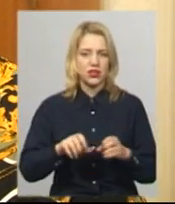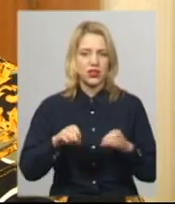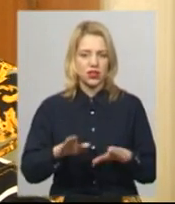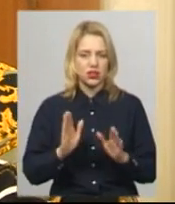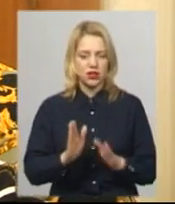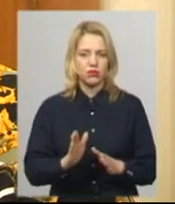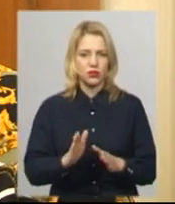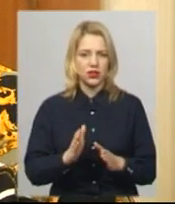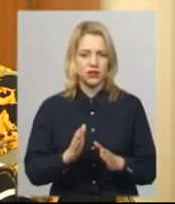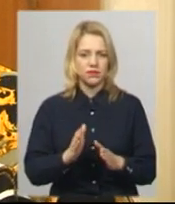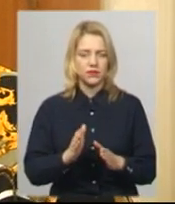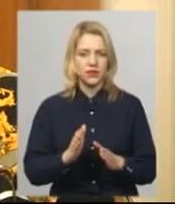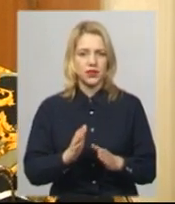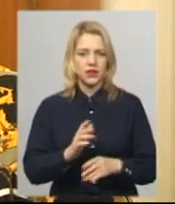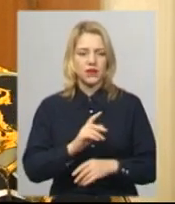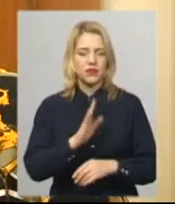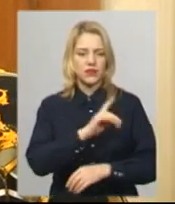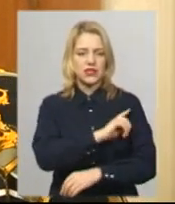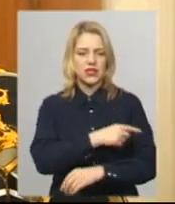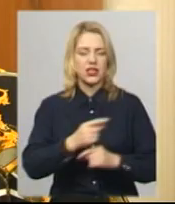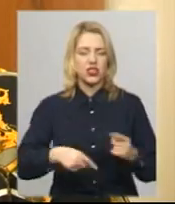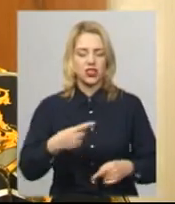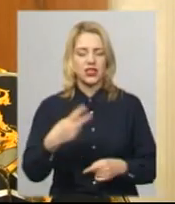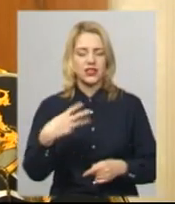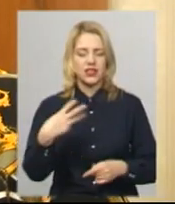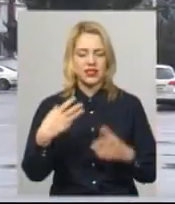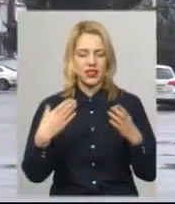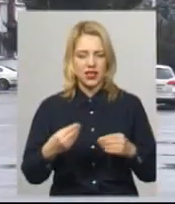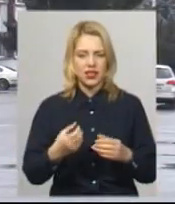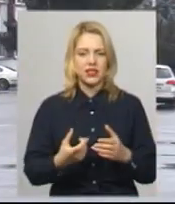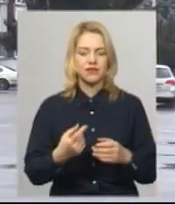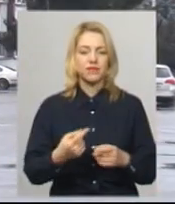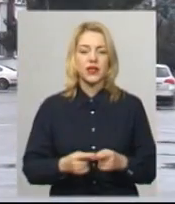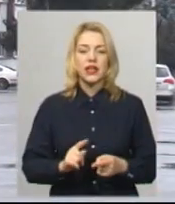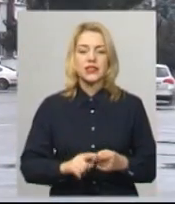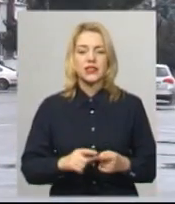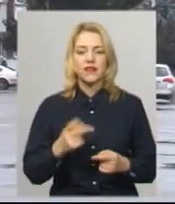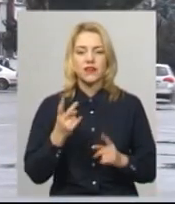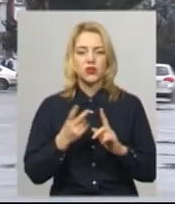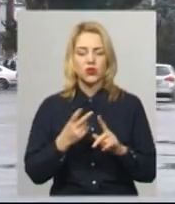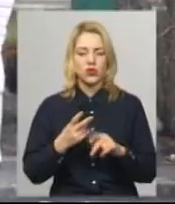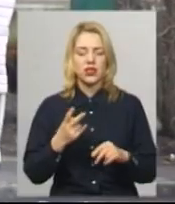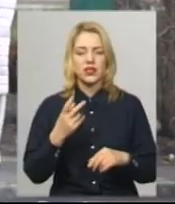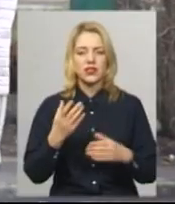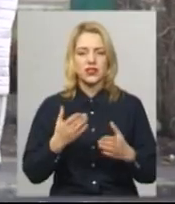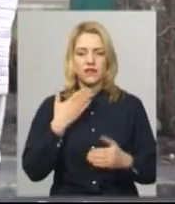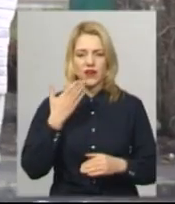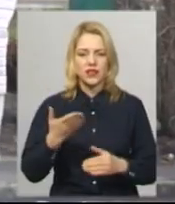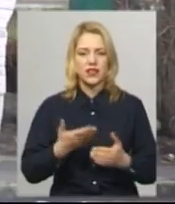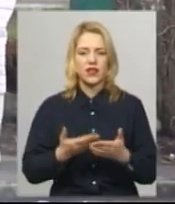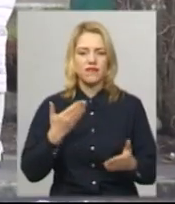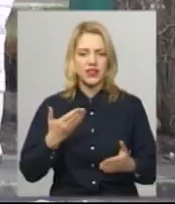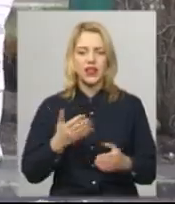через 30 днів з дня винесення. В області це друге таке звернення від неповнолітньої